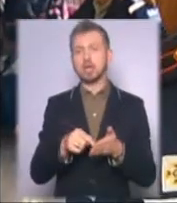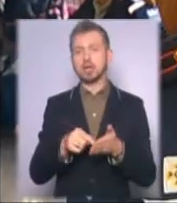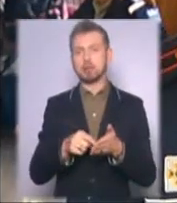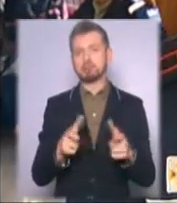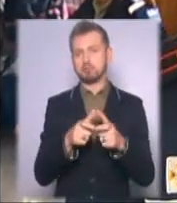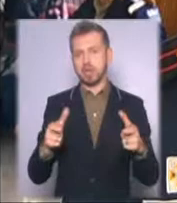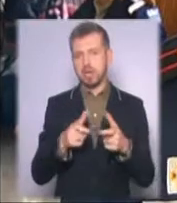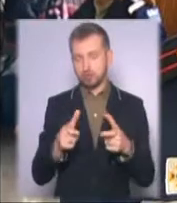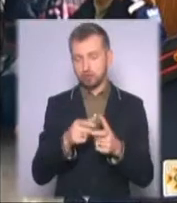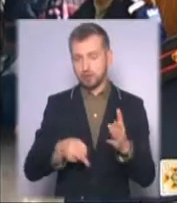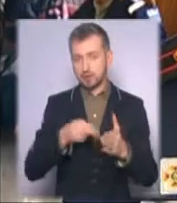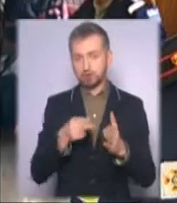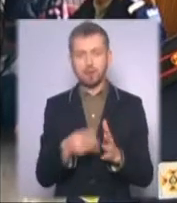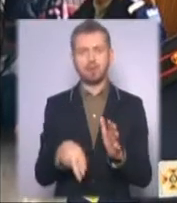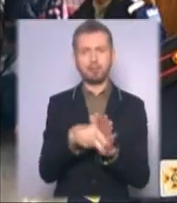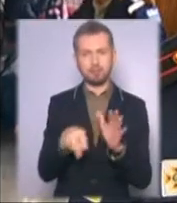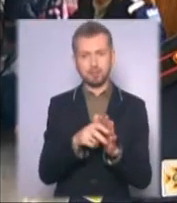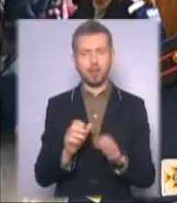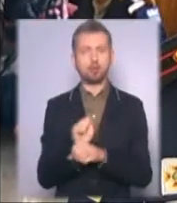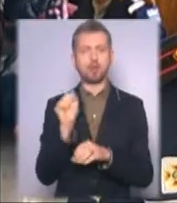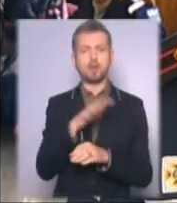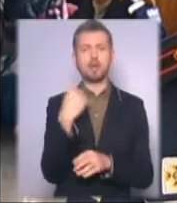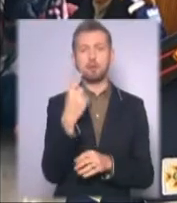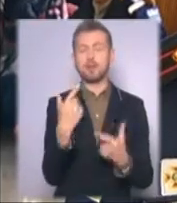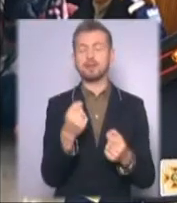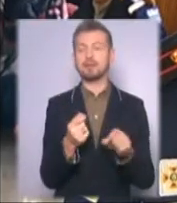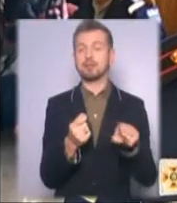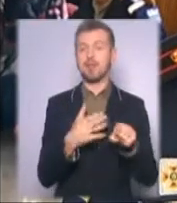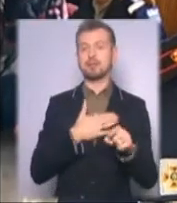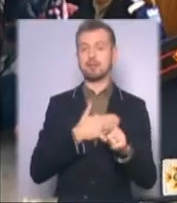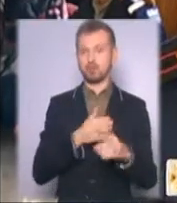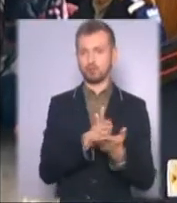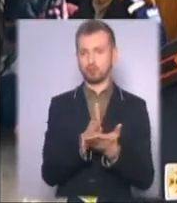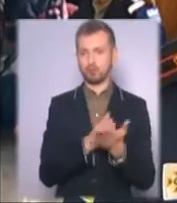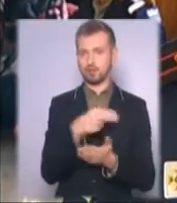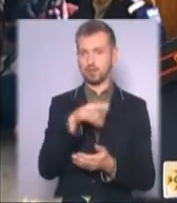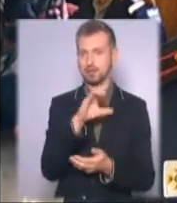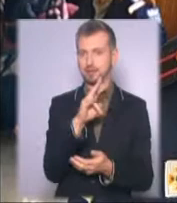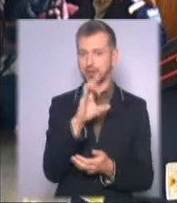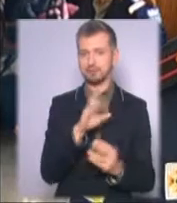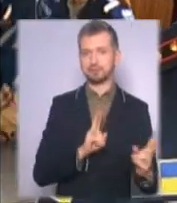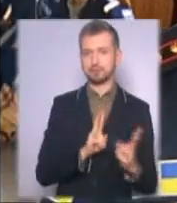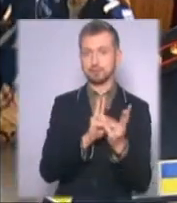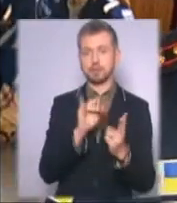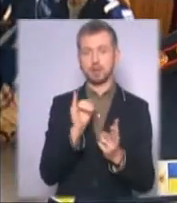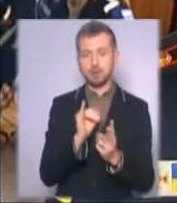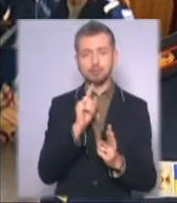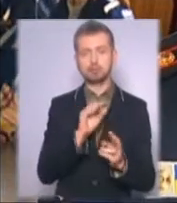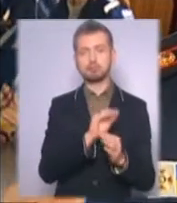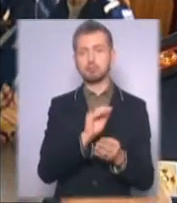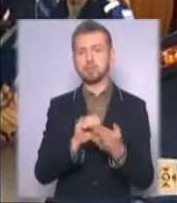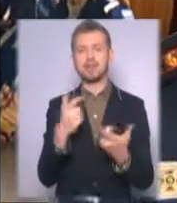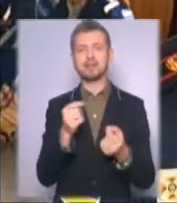відправляли в ту область, де зустрічали наші державні служби на реченні ситуації, і поміщали, є місця. Там